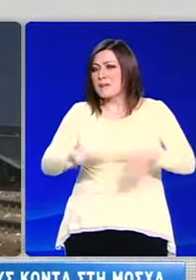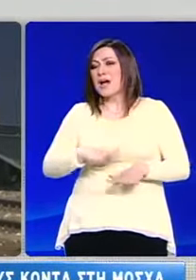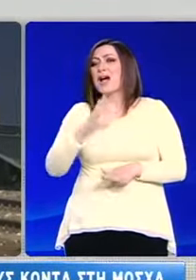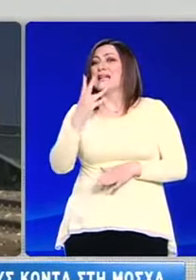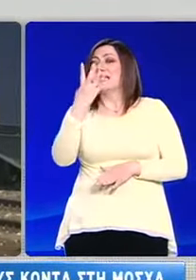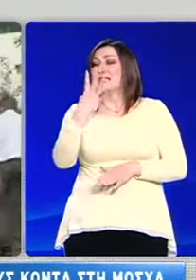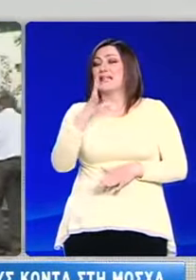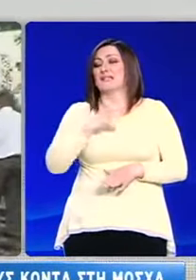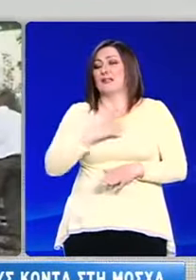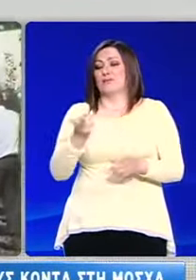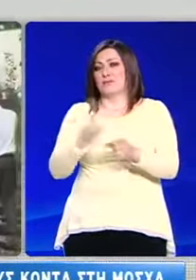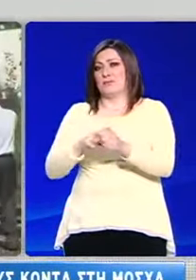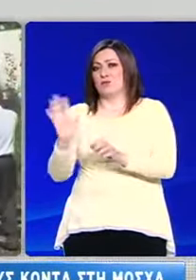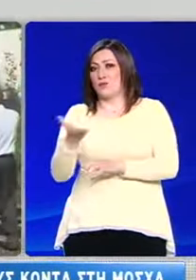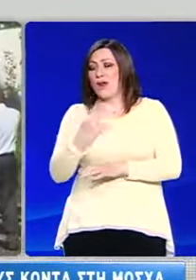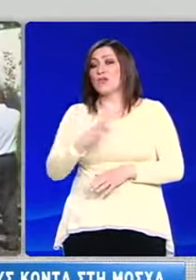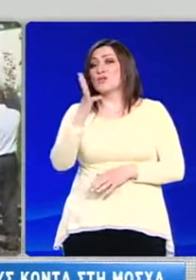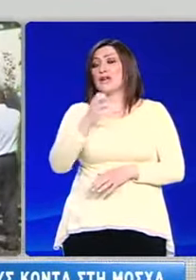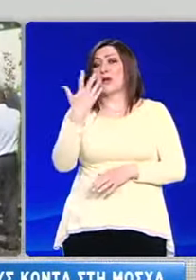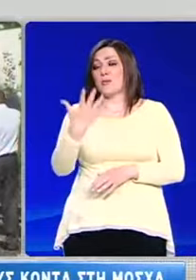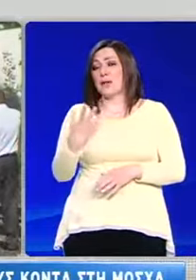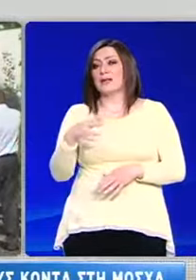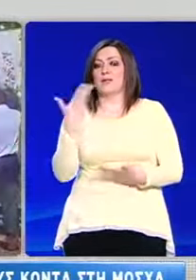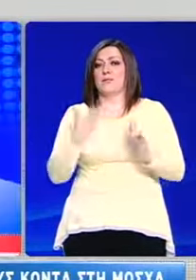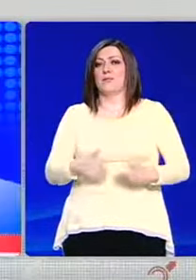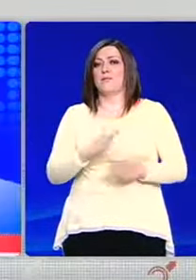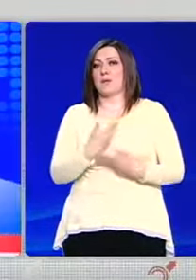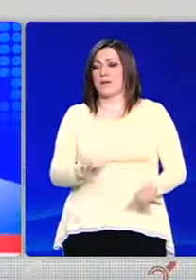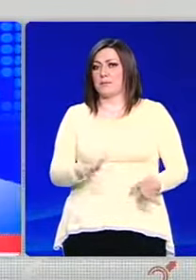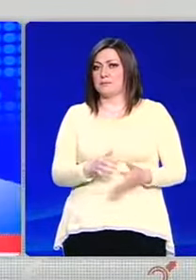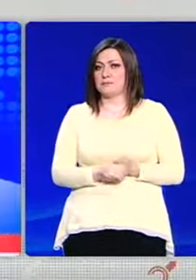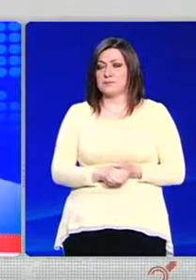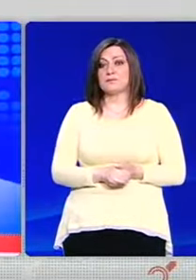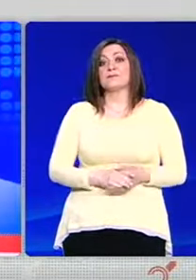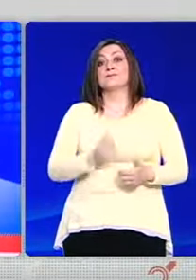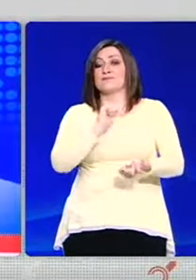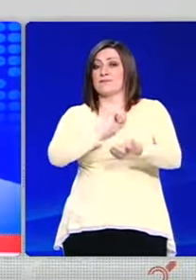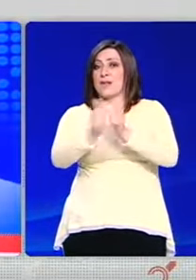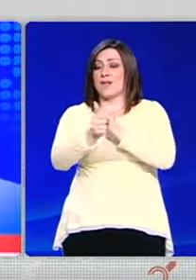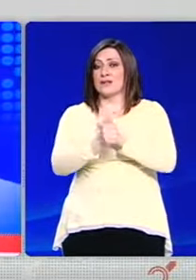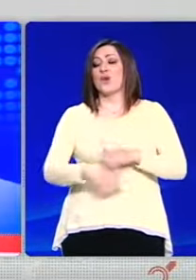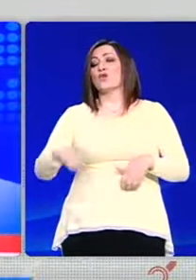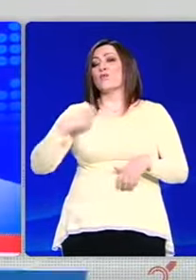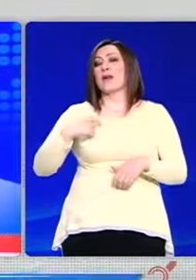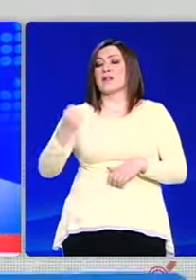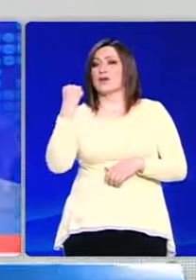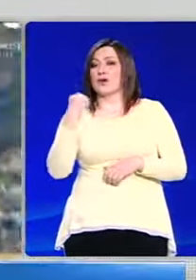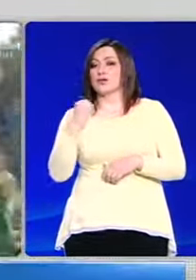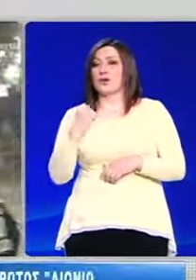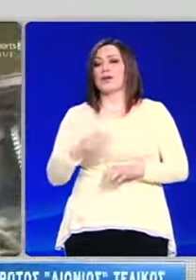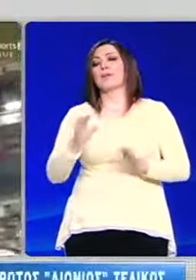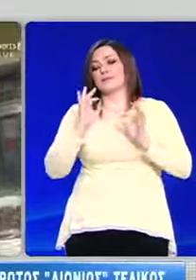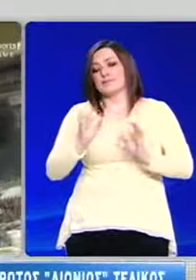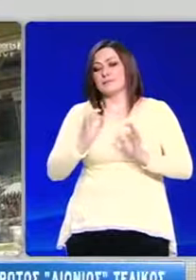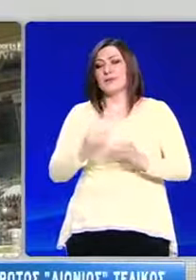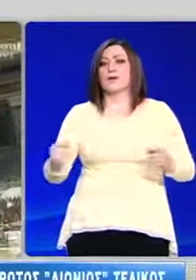τουλάχιστον τέσσερις άνθρωποι, ενώ 45 έχουν τραυματιστεί. Και στην αθλητική επικαιρότητα, Παναθηναϊκός και Ολυμπιακός είναι